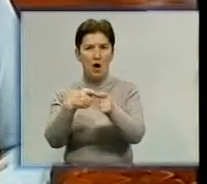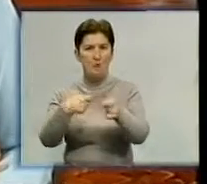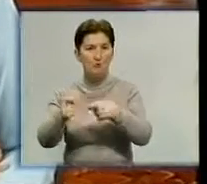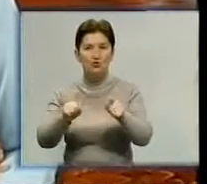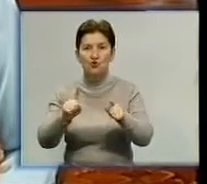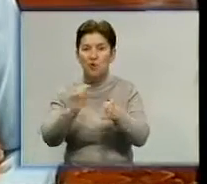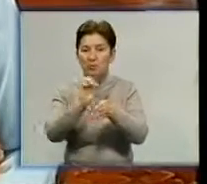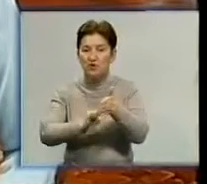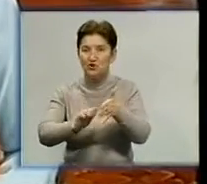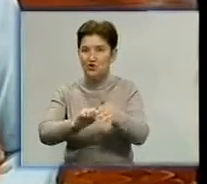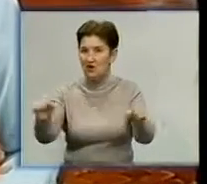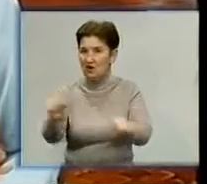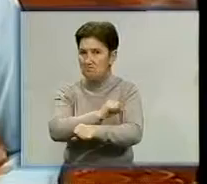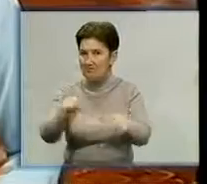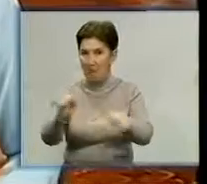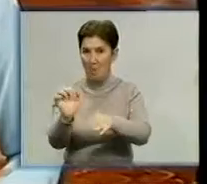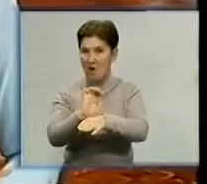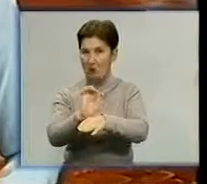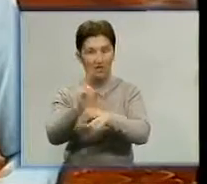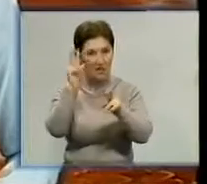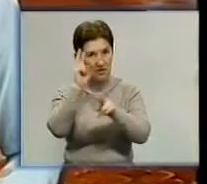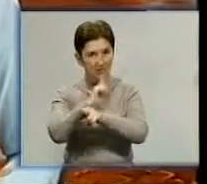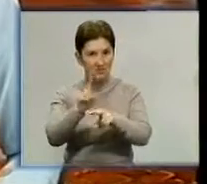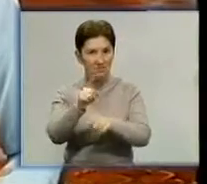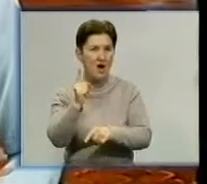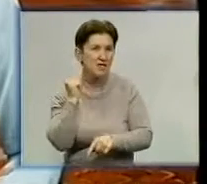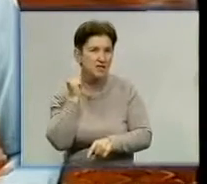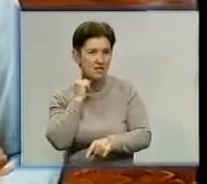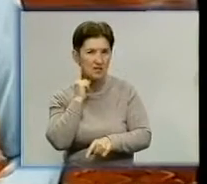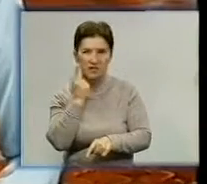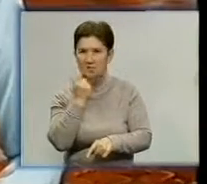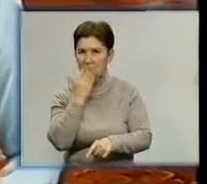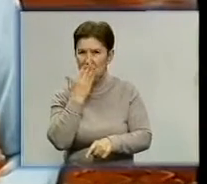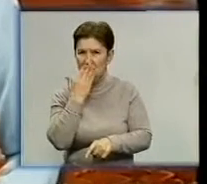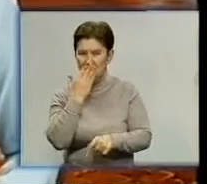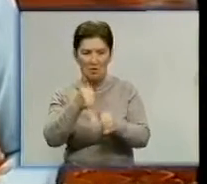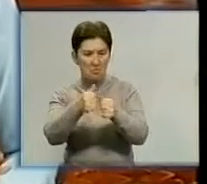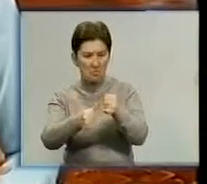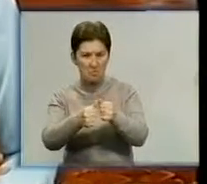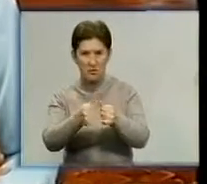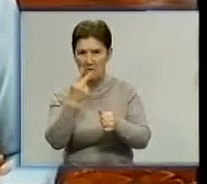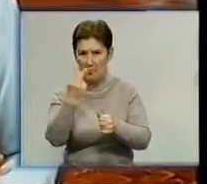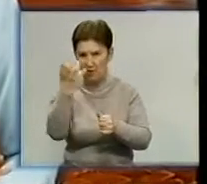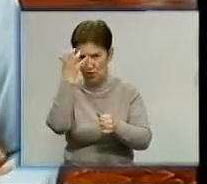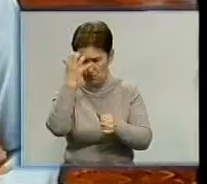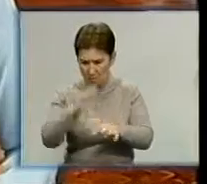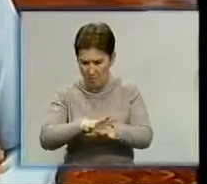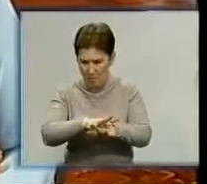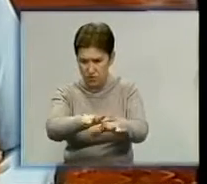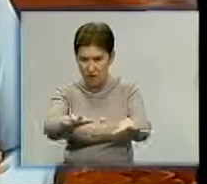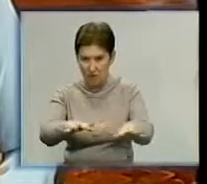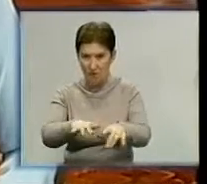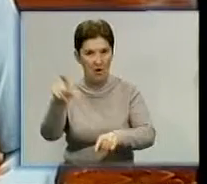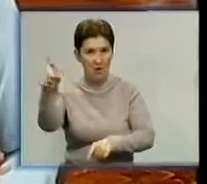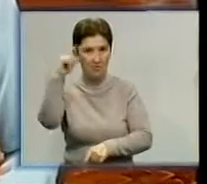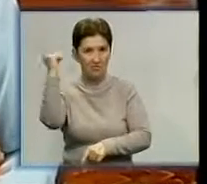причиною вибуху, поки невідомо. Очевидці розповідають, що біля автомобіля чули запах бензину, а поруч бачили темну пляму якоїсь рідини. На думку ж власника